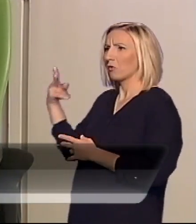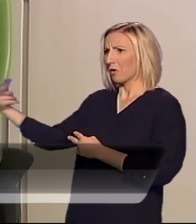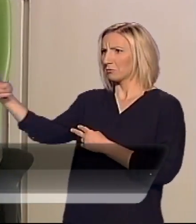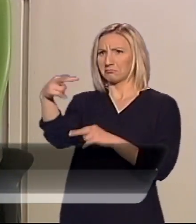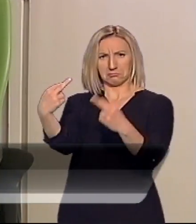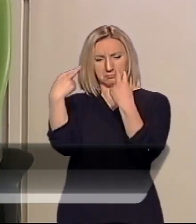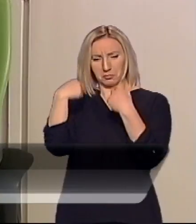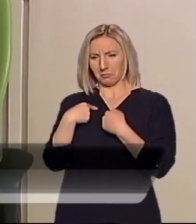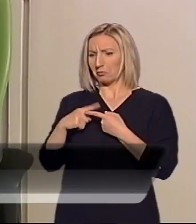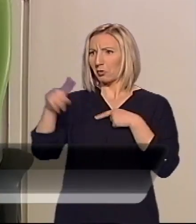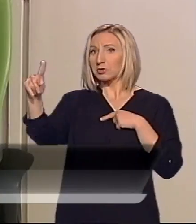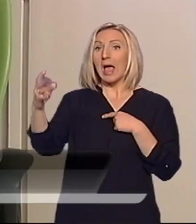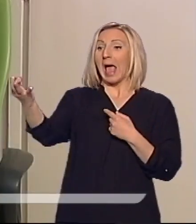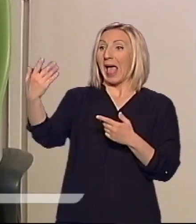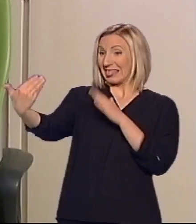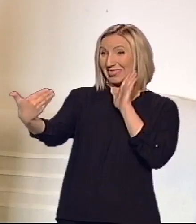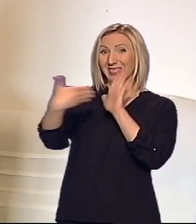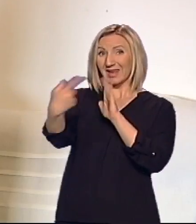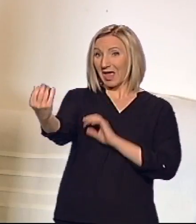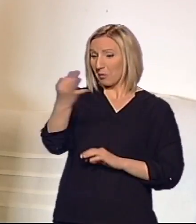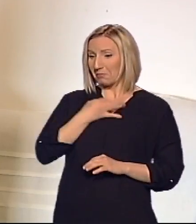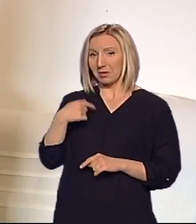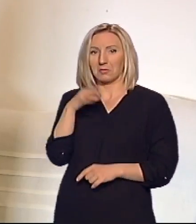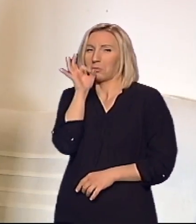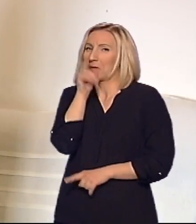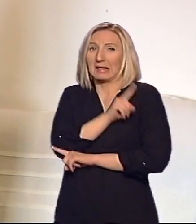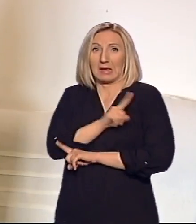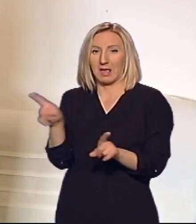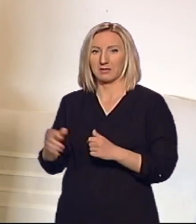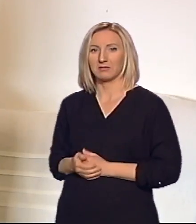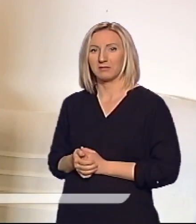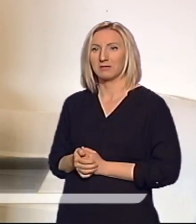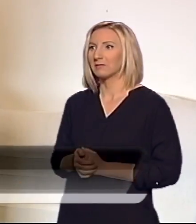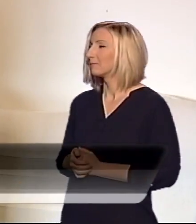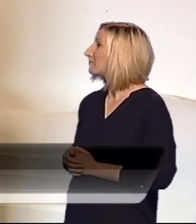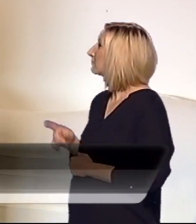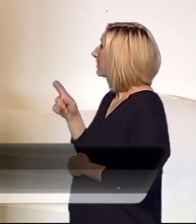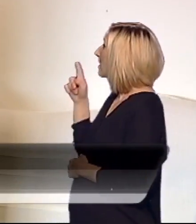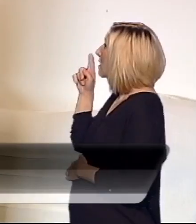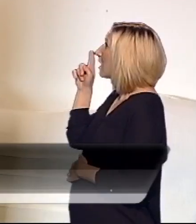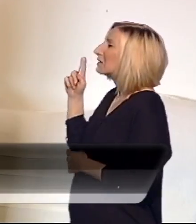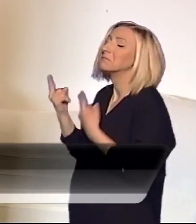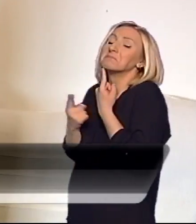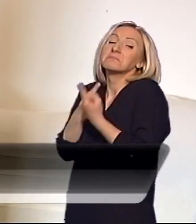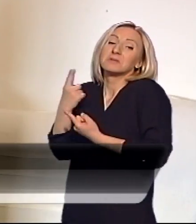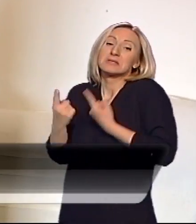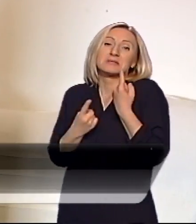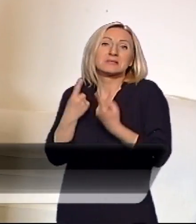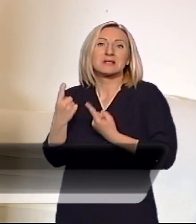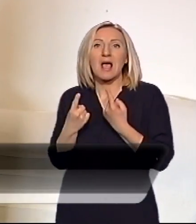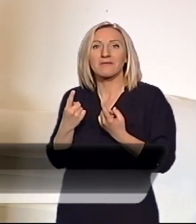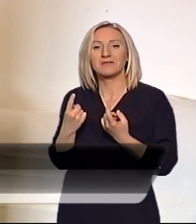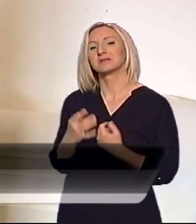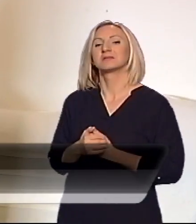sigurno primećuju, ali nikome ništa nije pitao. Nisam popusljiva, ali, mislim, zavisi. Kad su neke